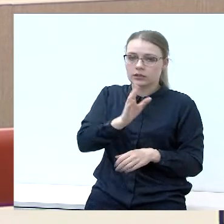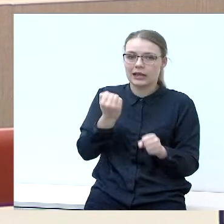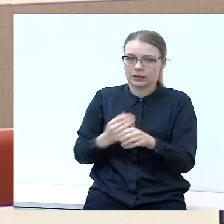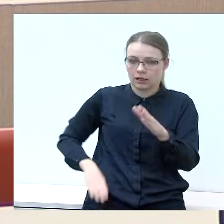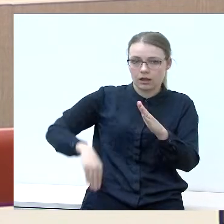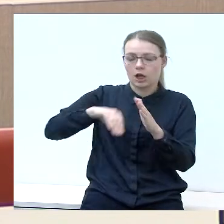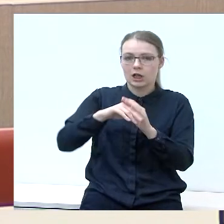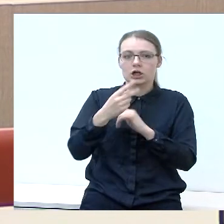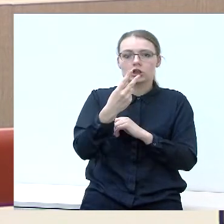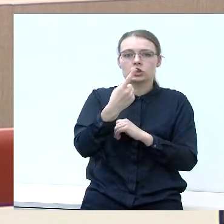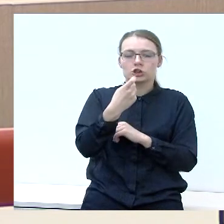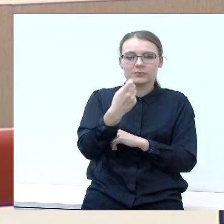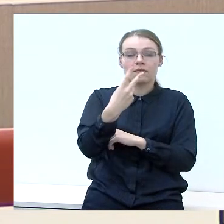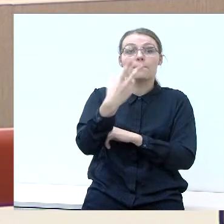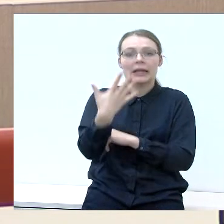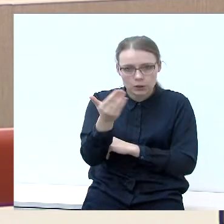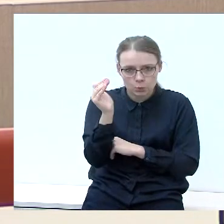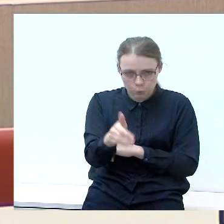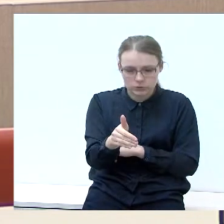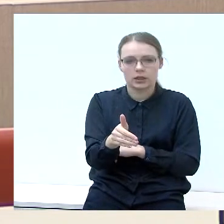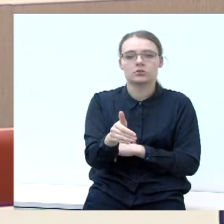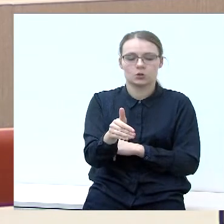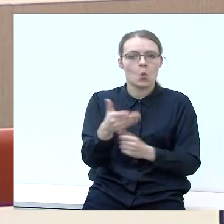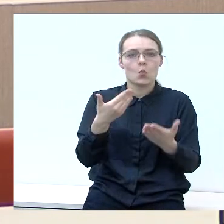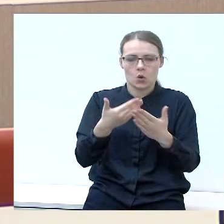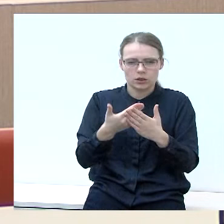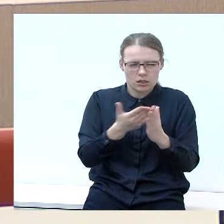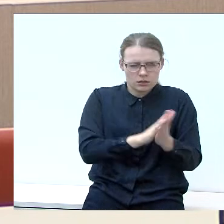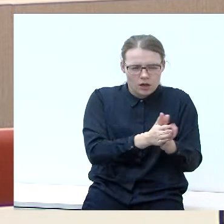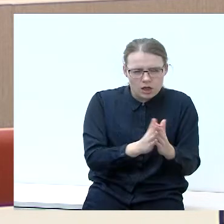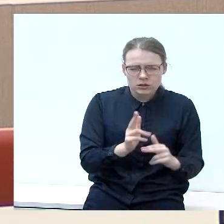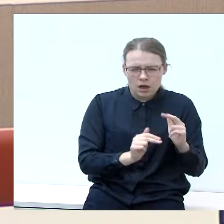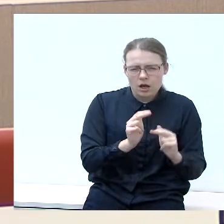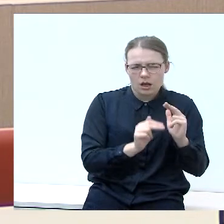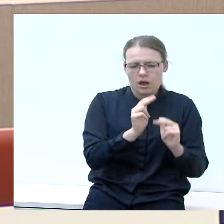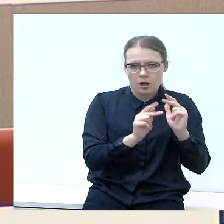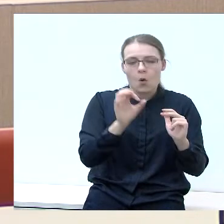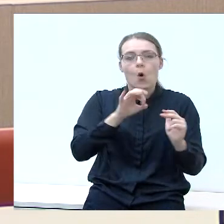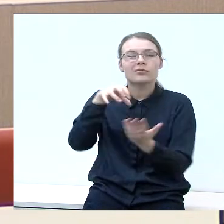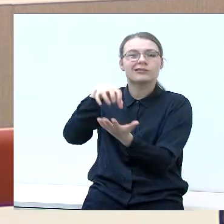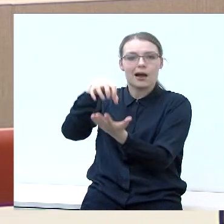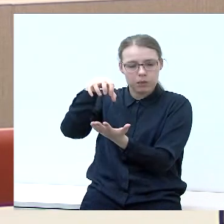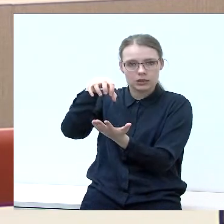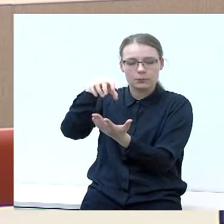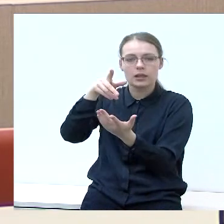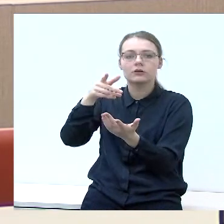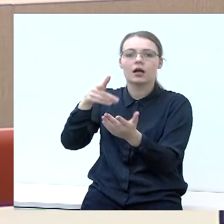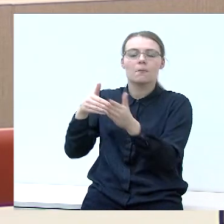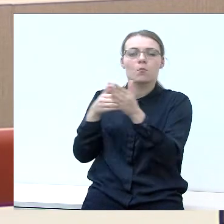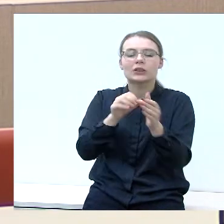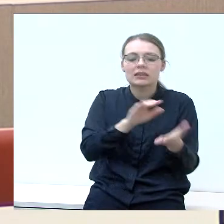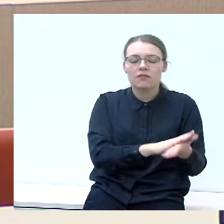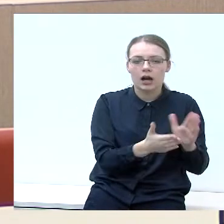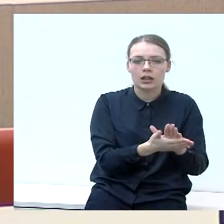125 tūkstančius, todėl, kad buvo ten tvarkybos ir statybos darbai, o departamentas finansuoja tik tvarkybos